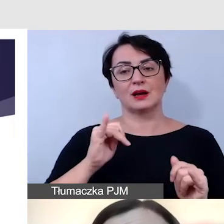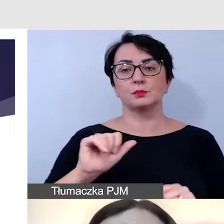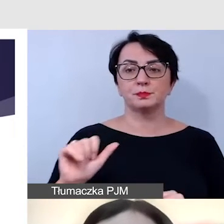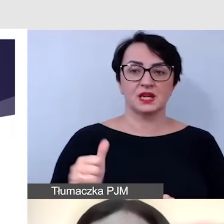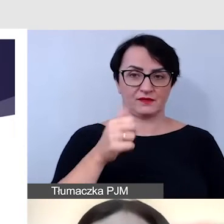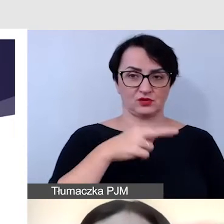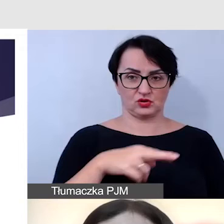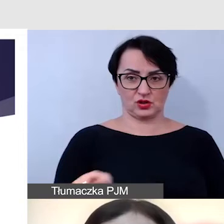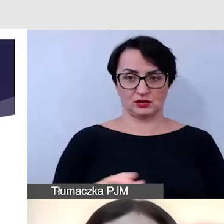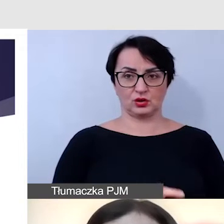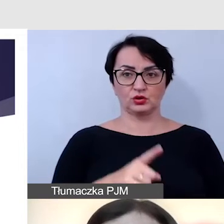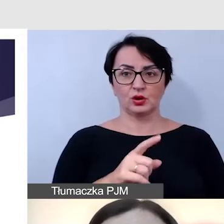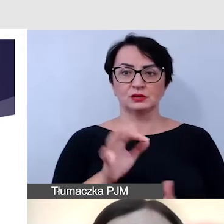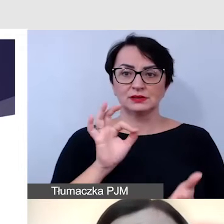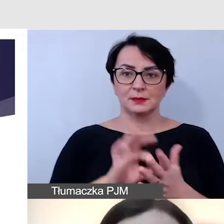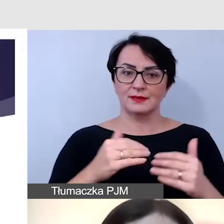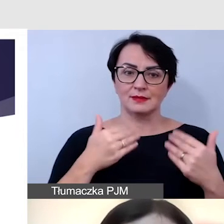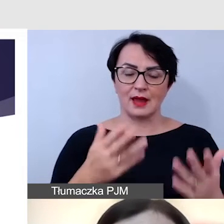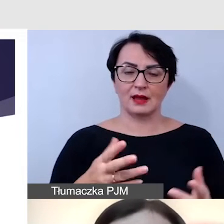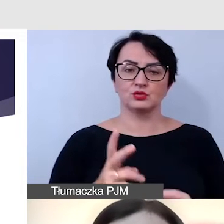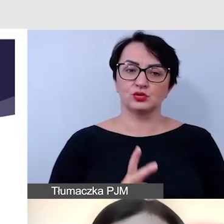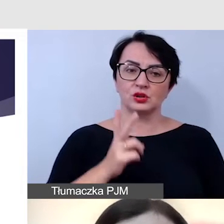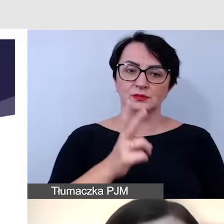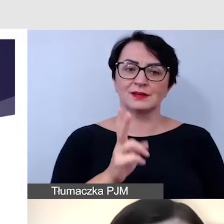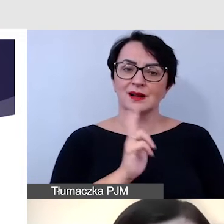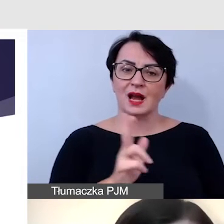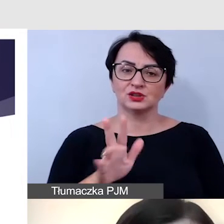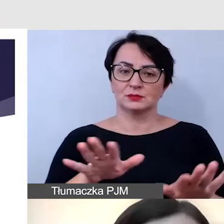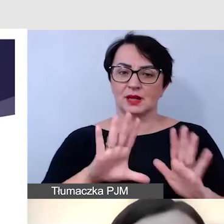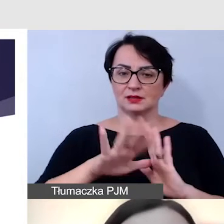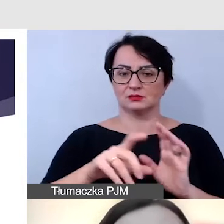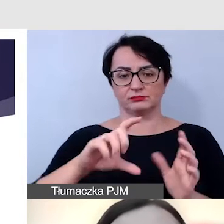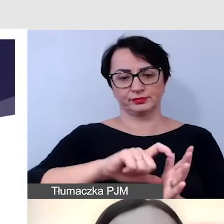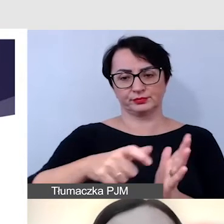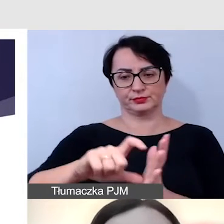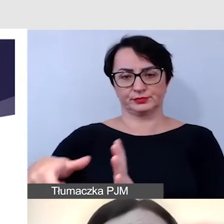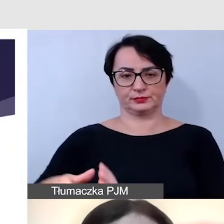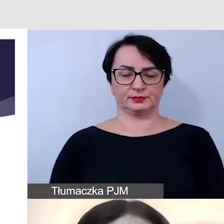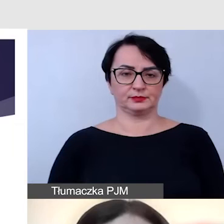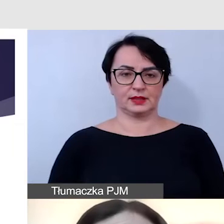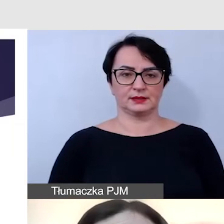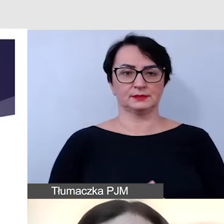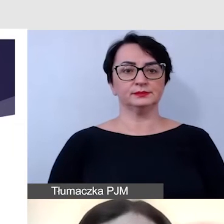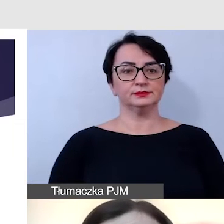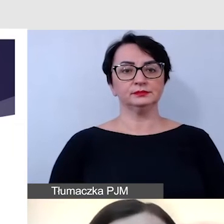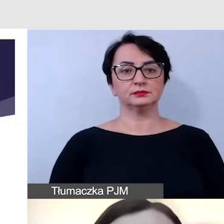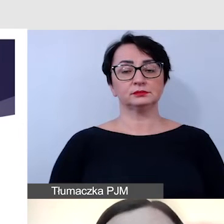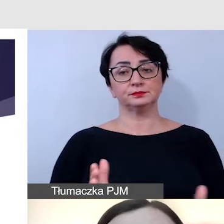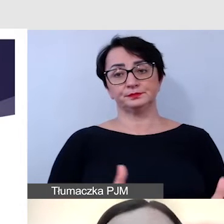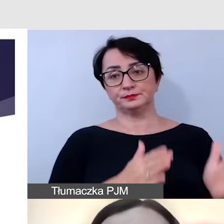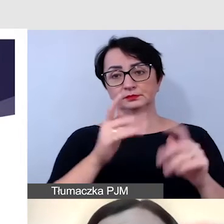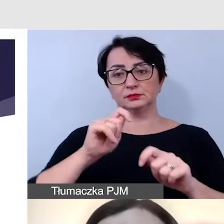czyli zapewnienie dostępności do każdego pomieszczenia. Sprawdzamy dalej,